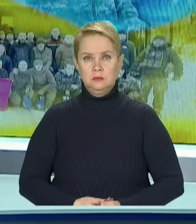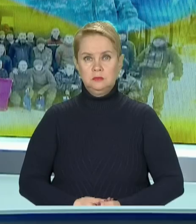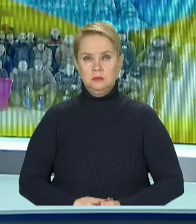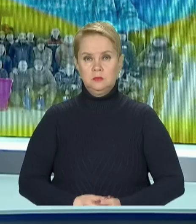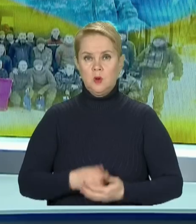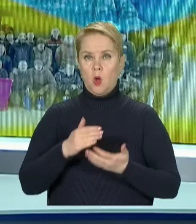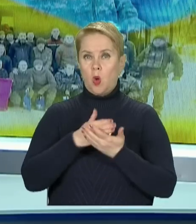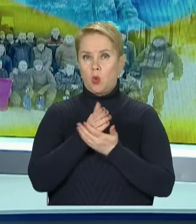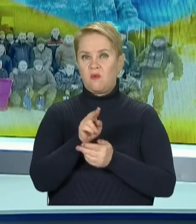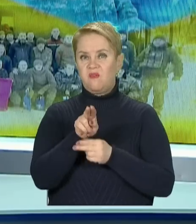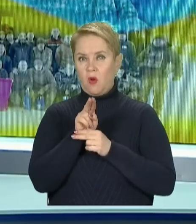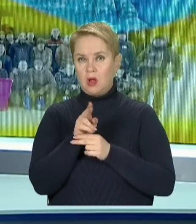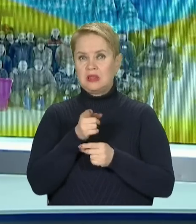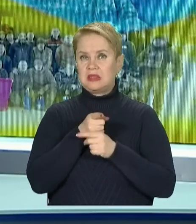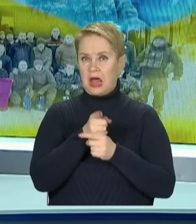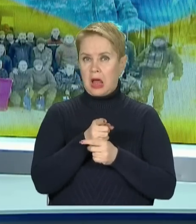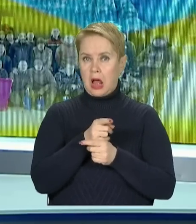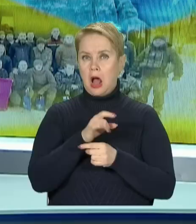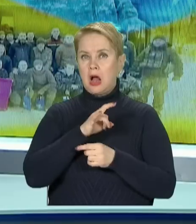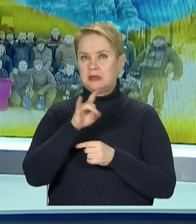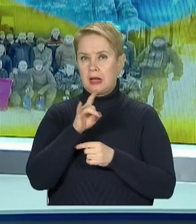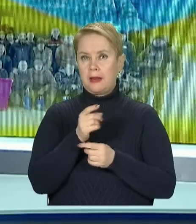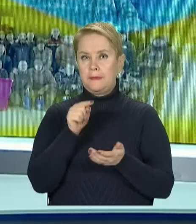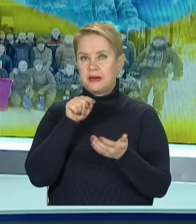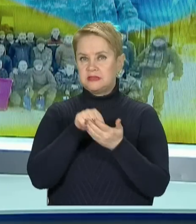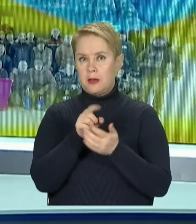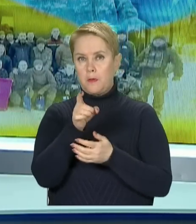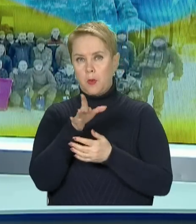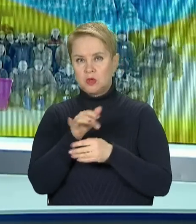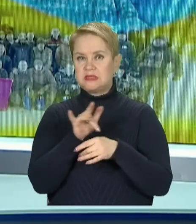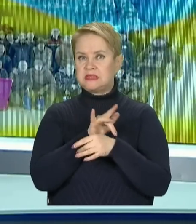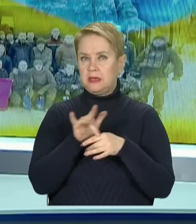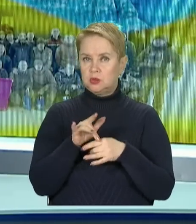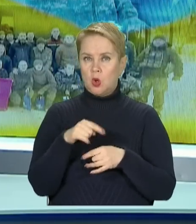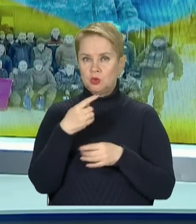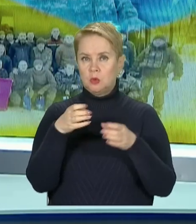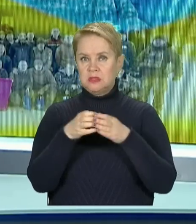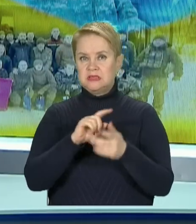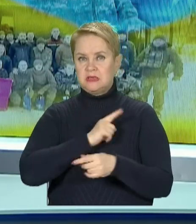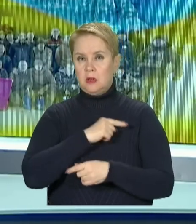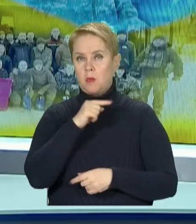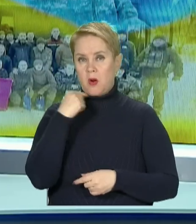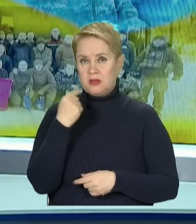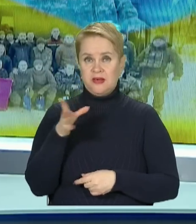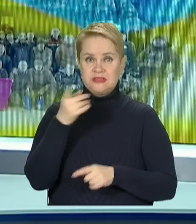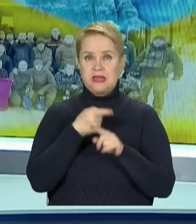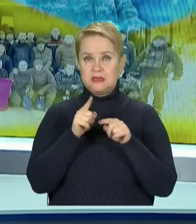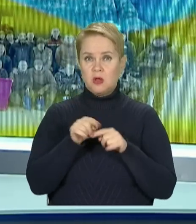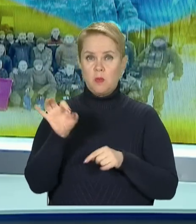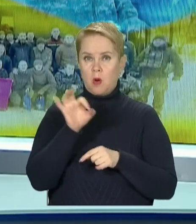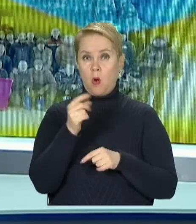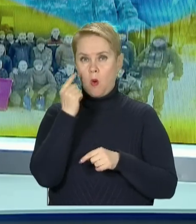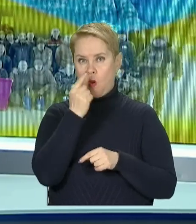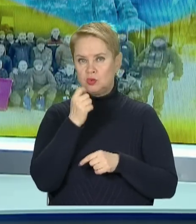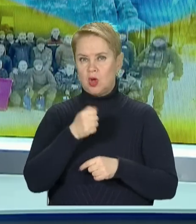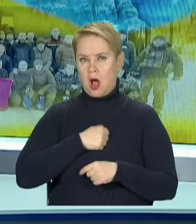Коригують вогонь танків, артилерії та прицільними пострілами знищують особову силу противника. Все це про очі